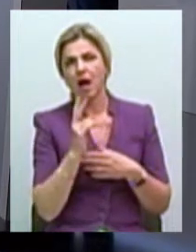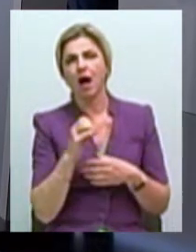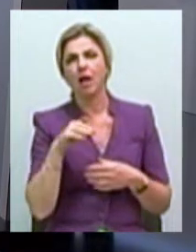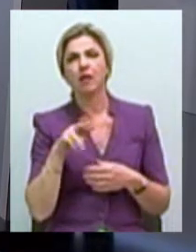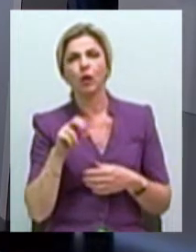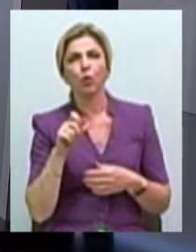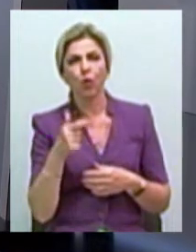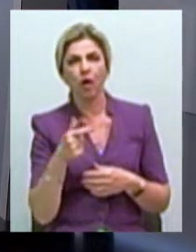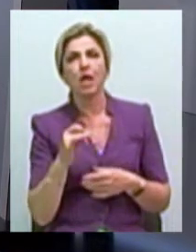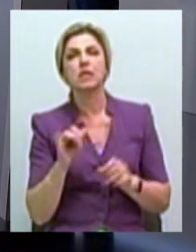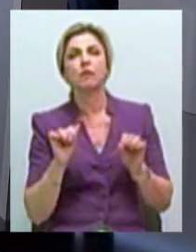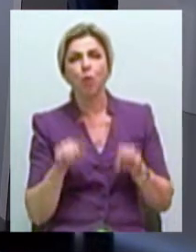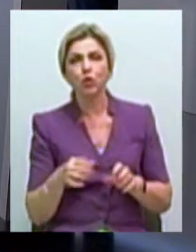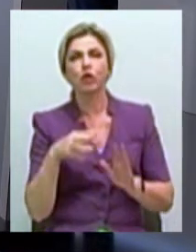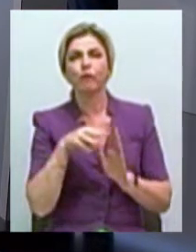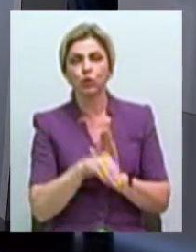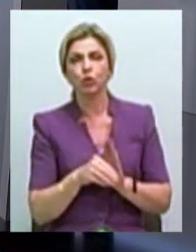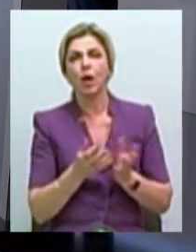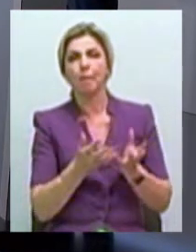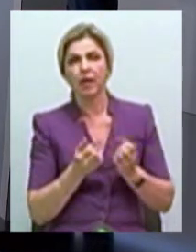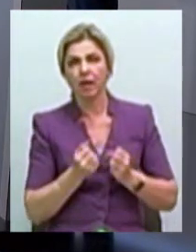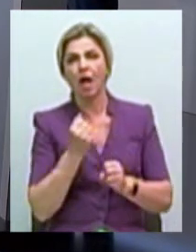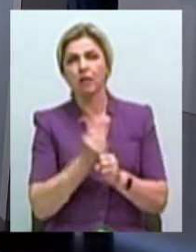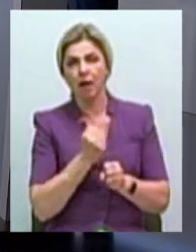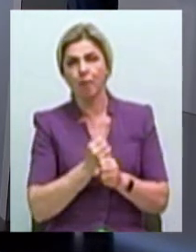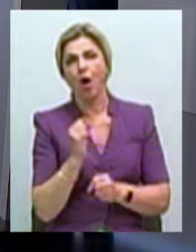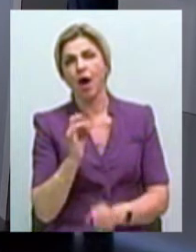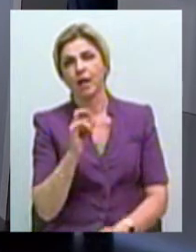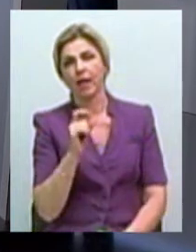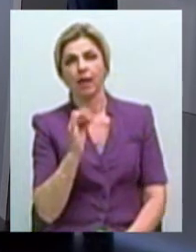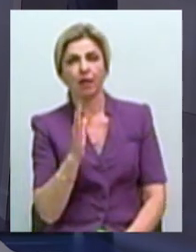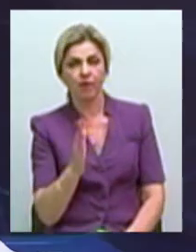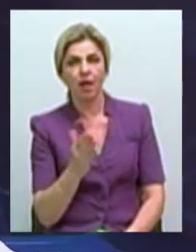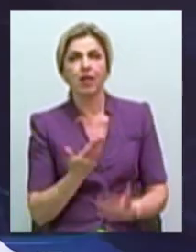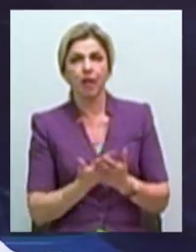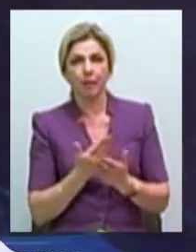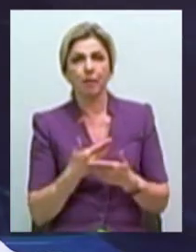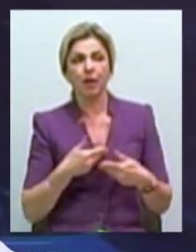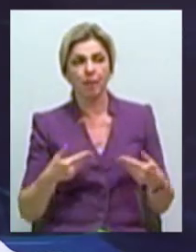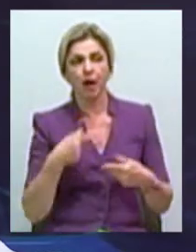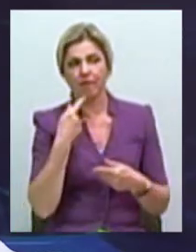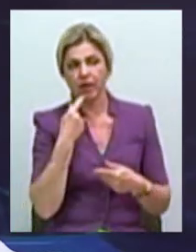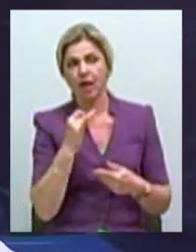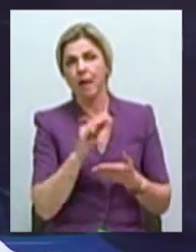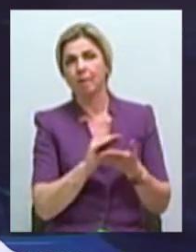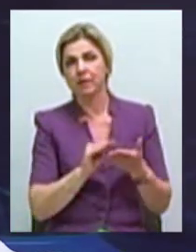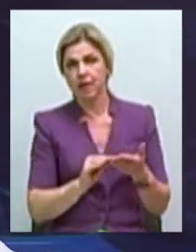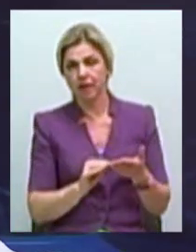в том числе принять и обработать архив. Например, мы говорили, и я об этом писал,